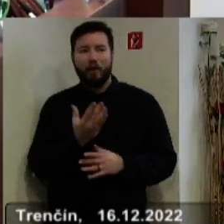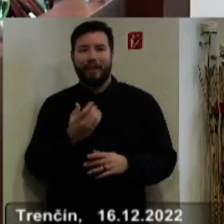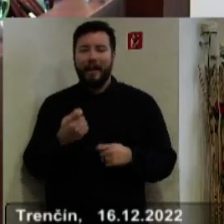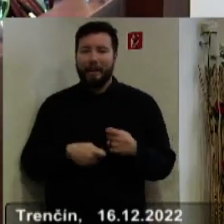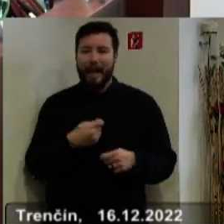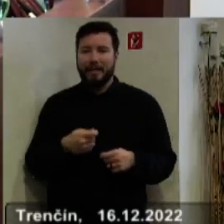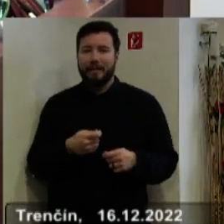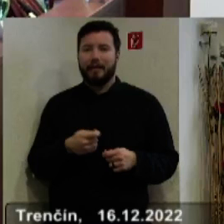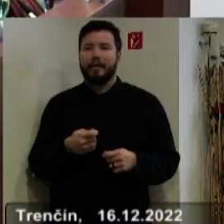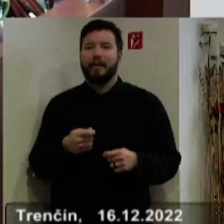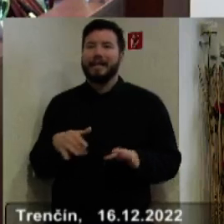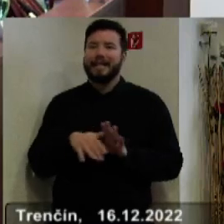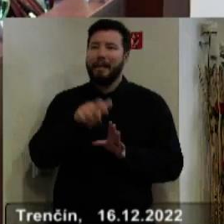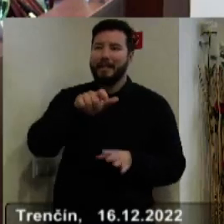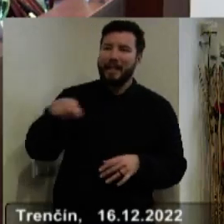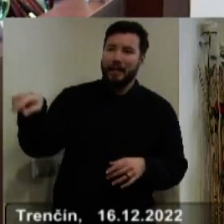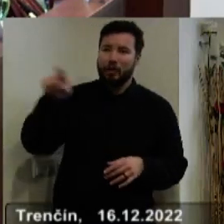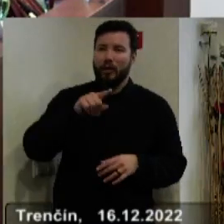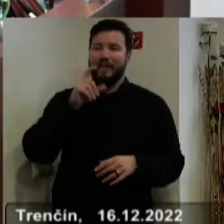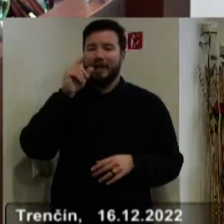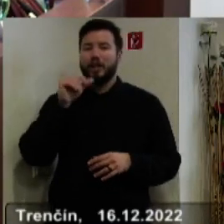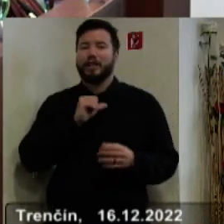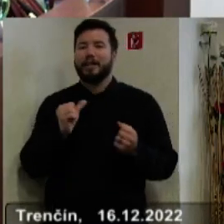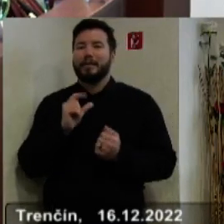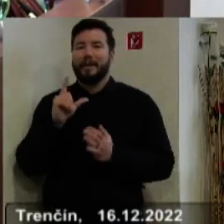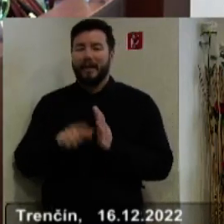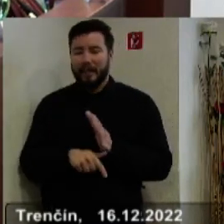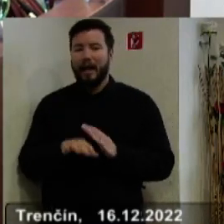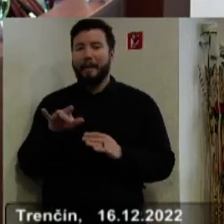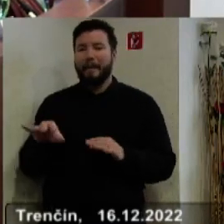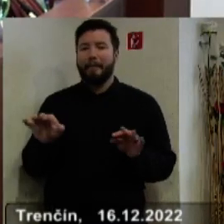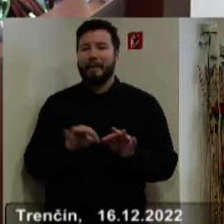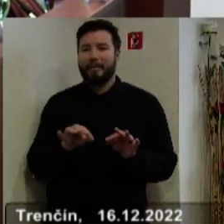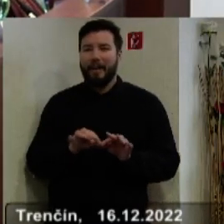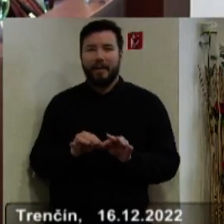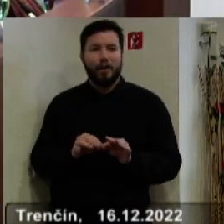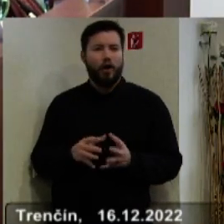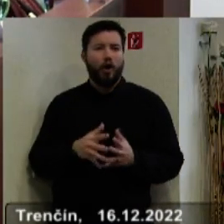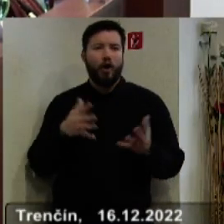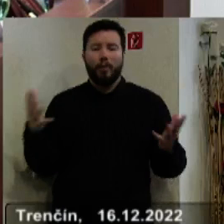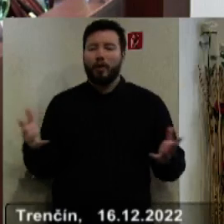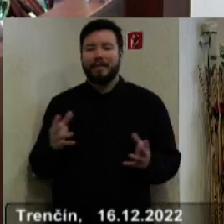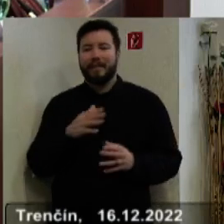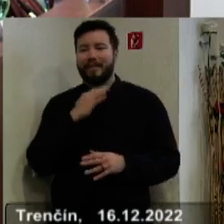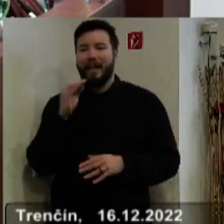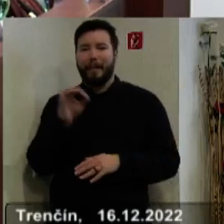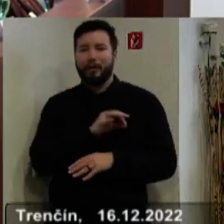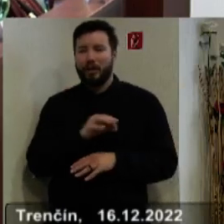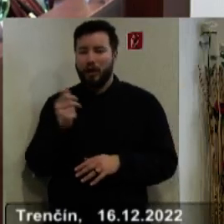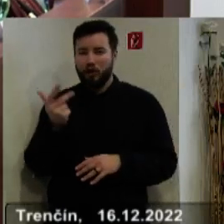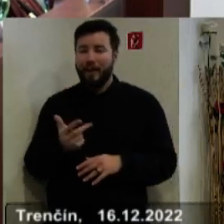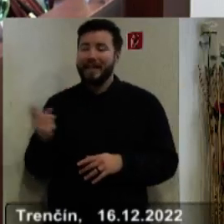kreatívnej, zo strany aj pracovníkov Trenčanského samozprávneho kraja má pripravené obrovské množstvo projektov